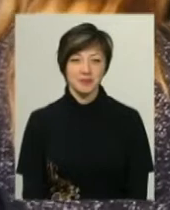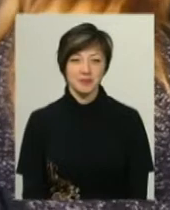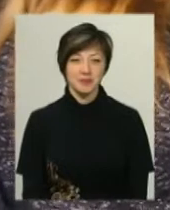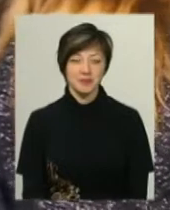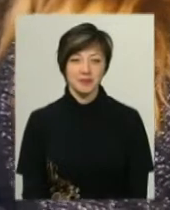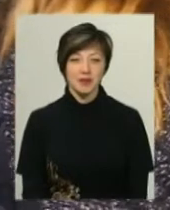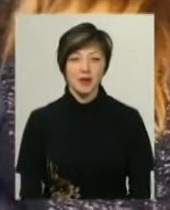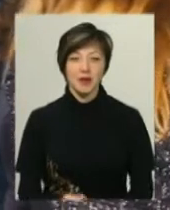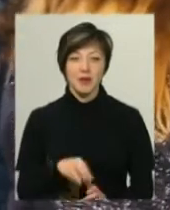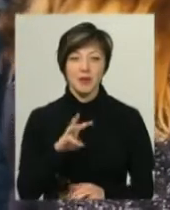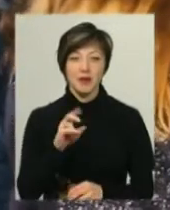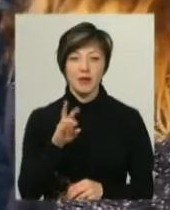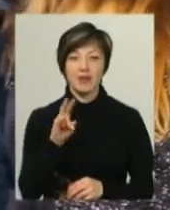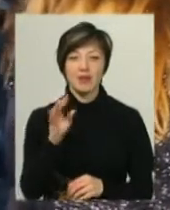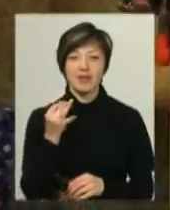Миколай.